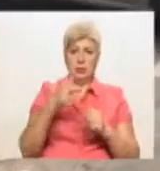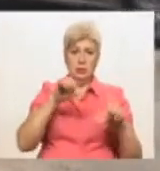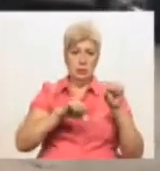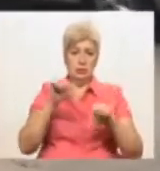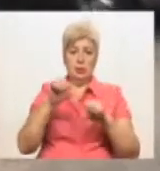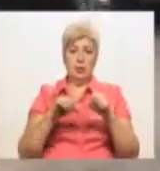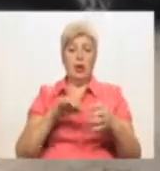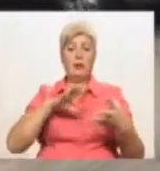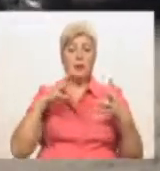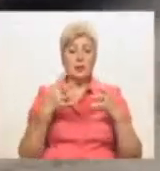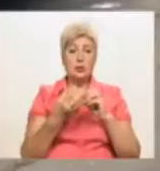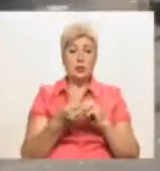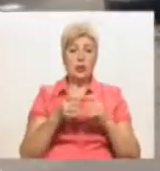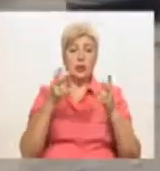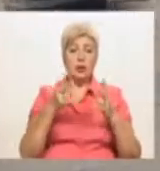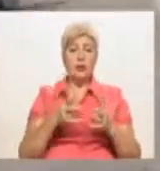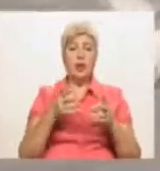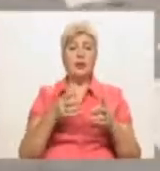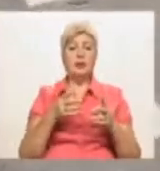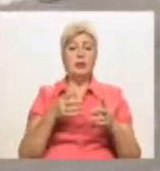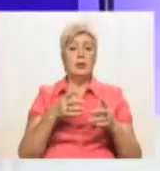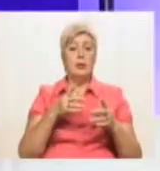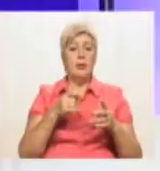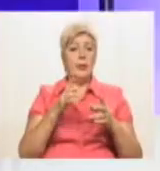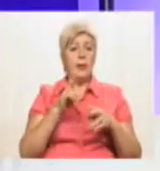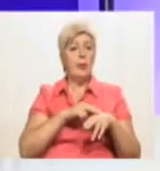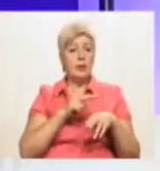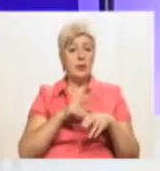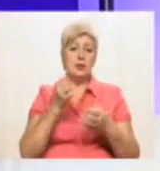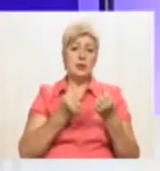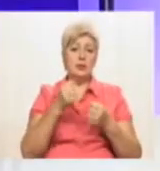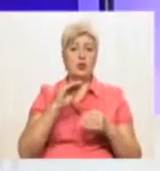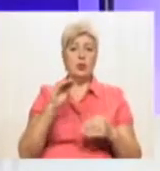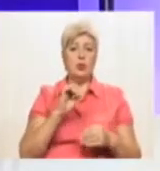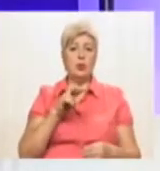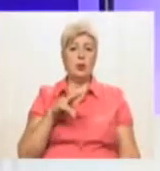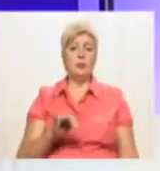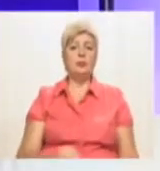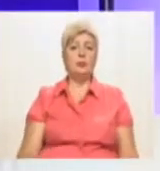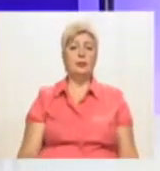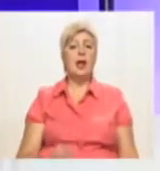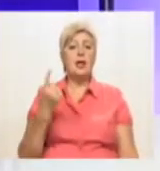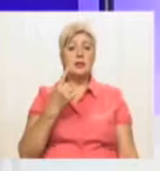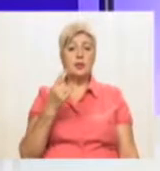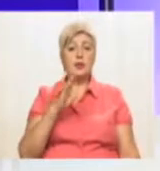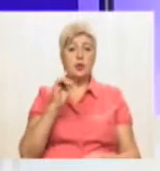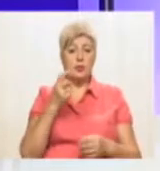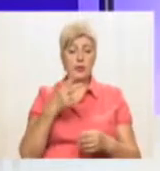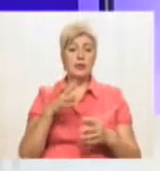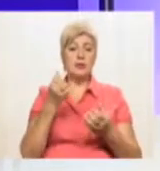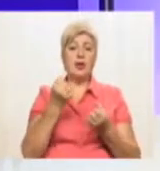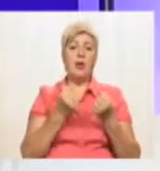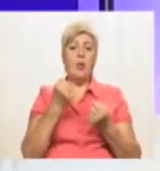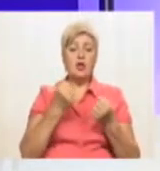У результаті аварії постраждав поліцейський та водій Жигулів. Їх доправили до міської лікарні номер 8. З 1 вересня в машинах швидкої